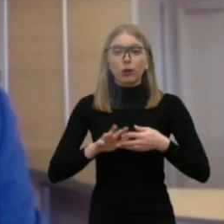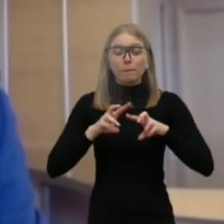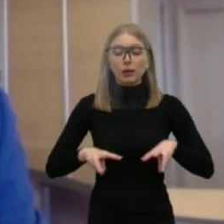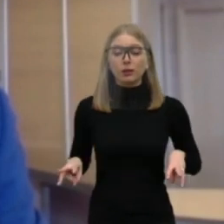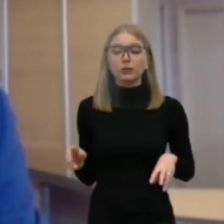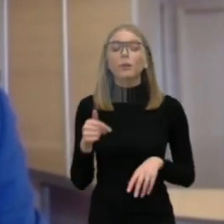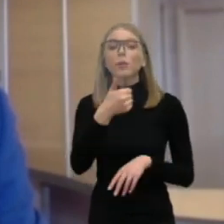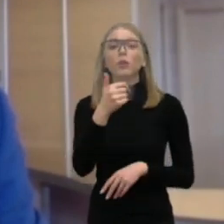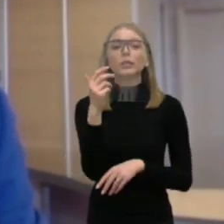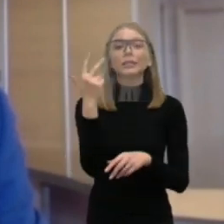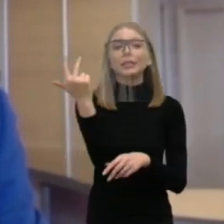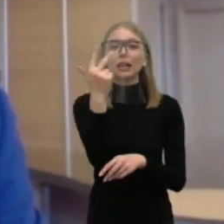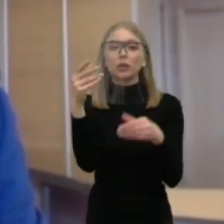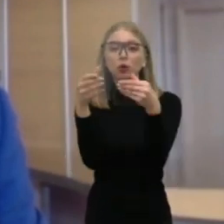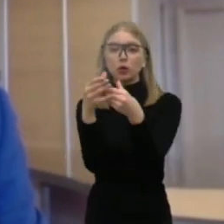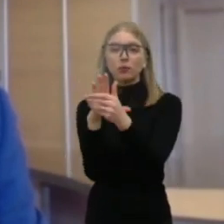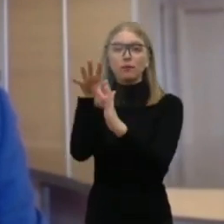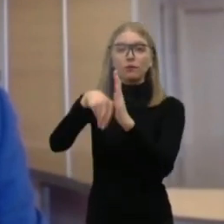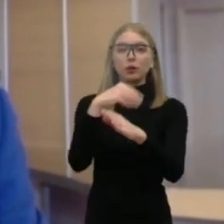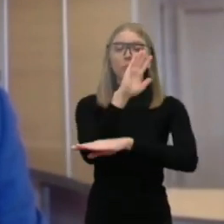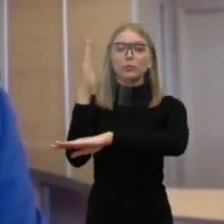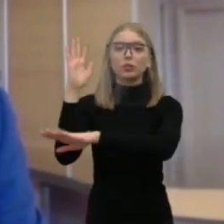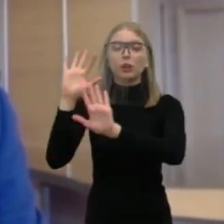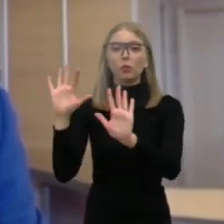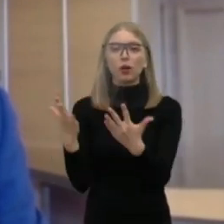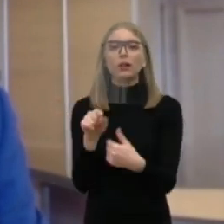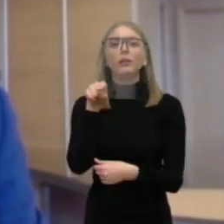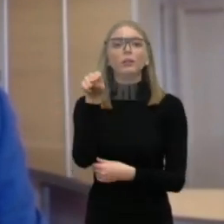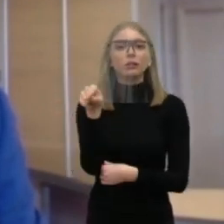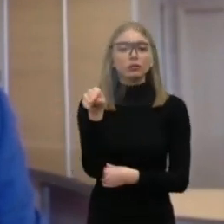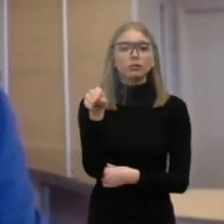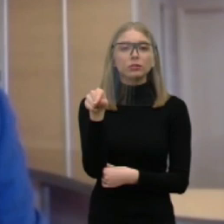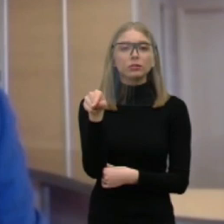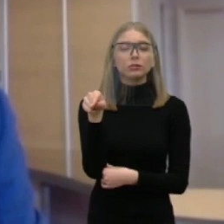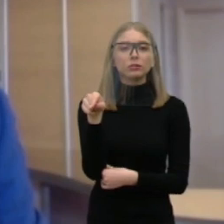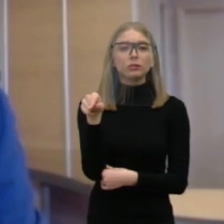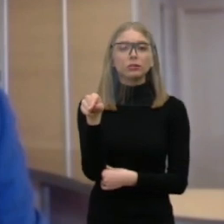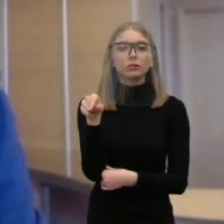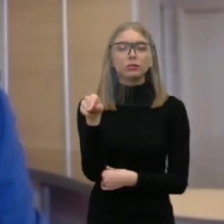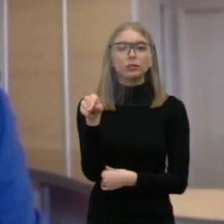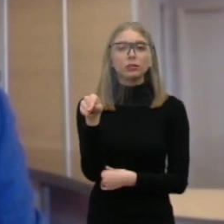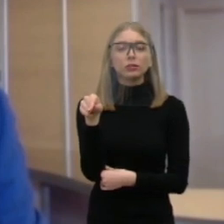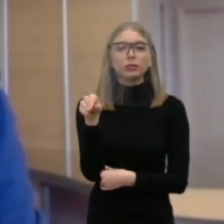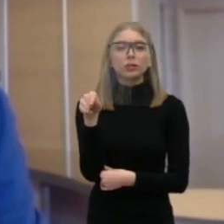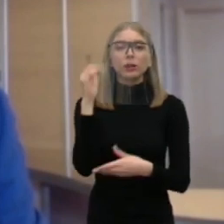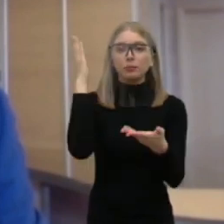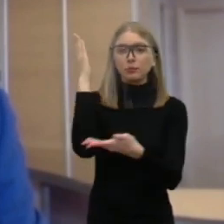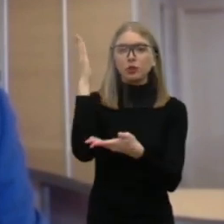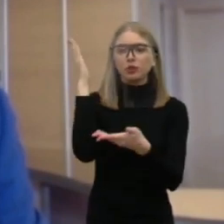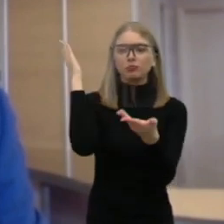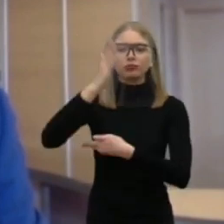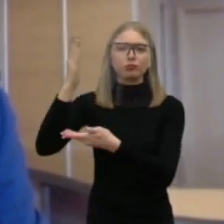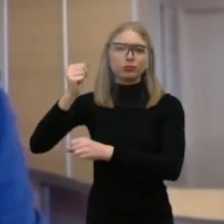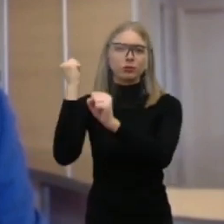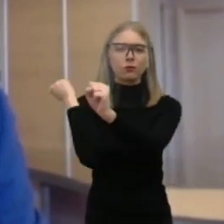grupės miškai, balsybiniai miškai, miškose nebebūs leidžiama plinų kirtimų ir tai įsigalios